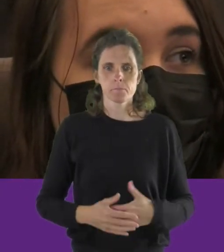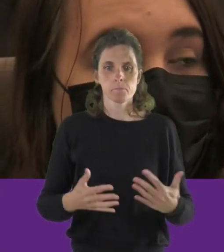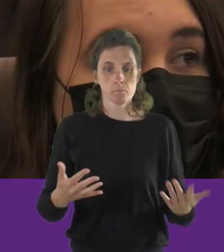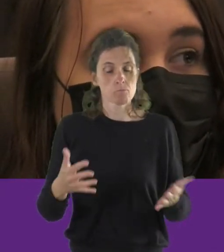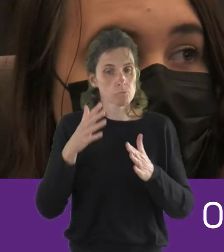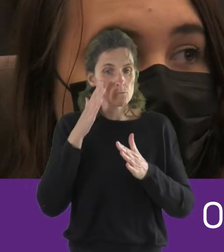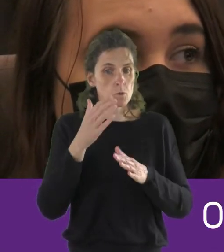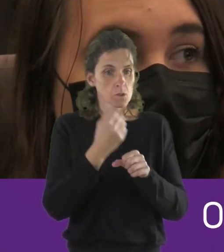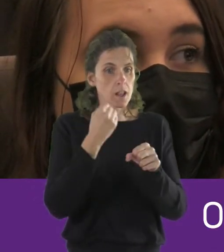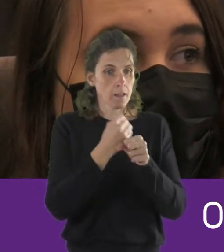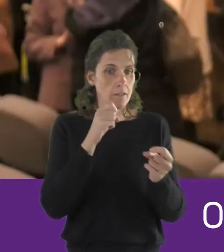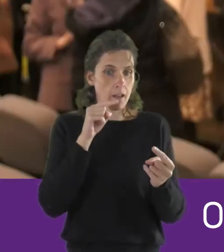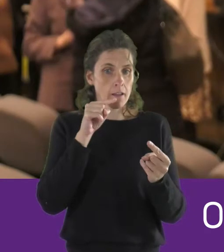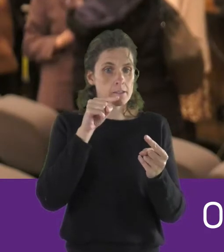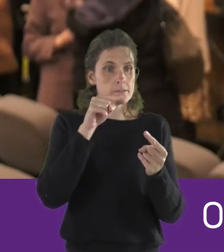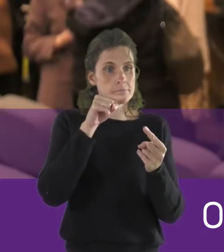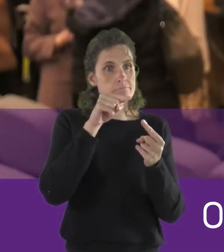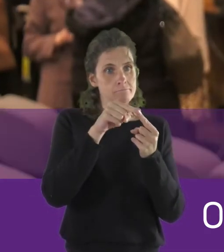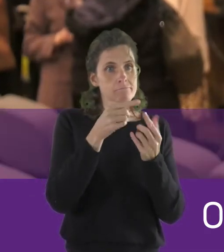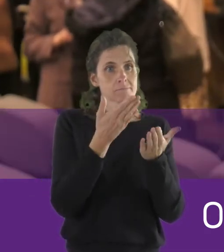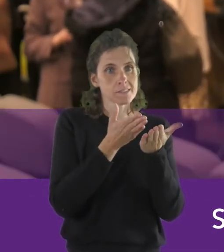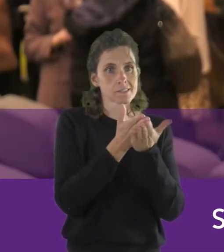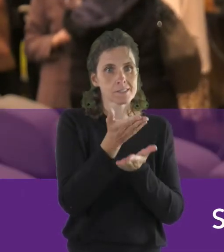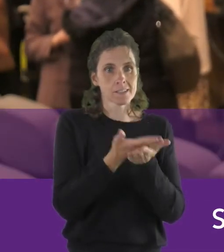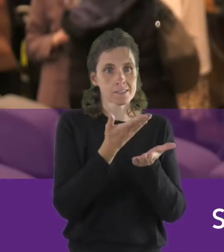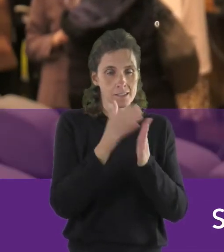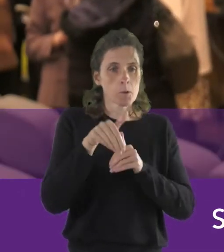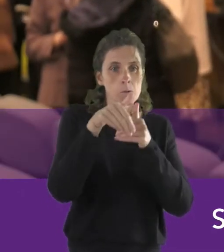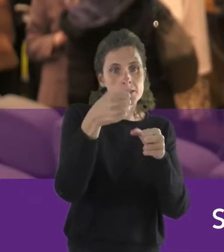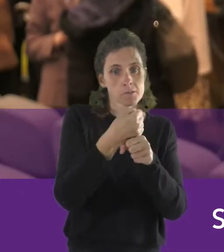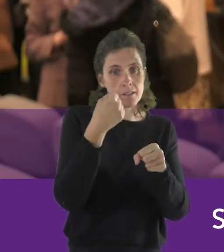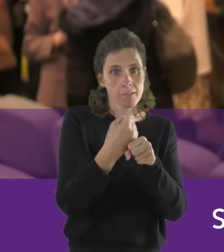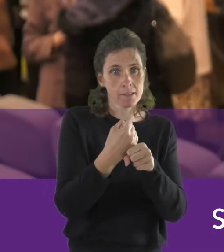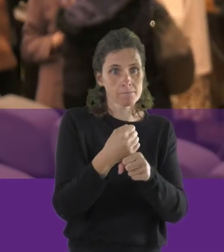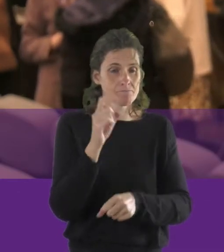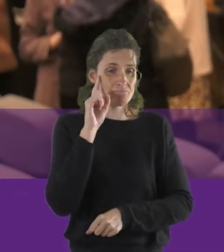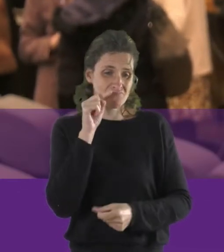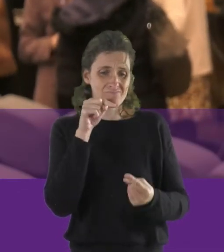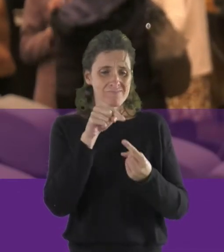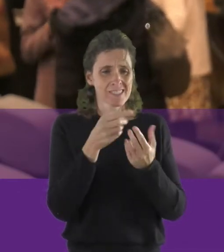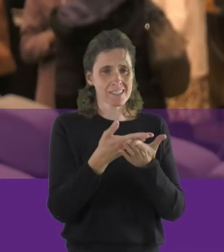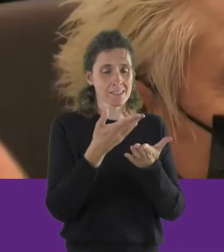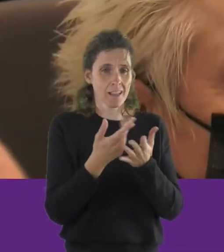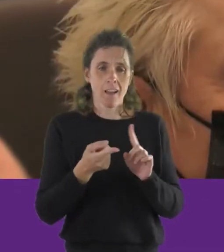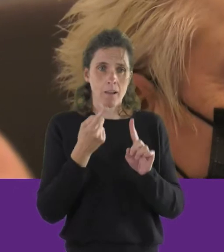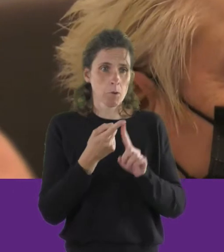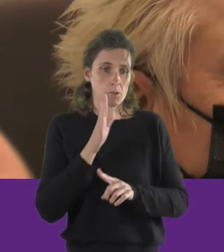On va continuer à travailler effectivement sur cette question qui est vraiment une question essentielle